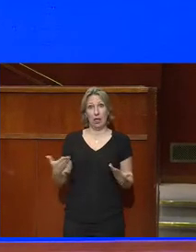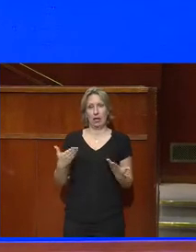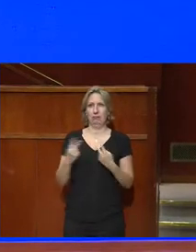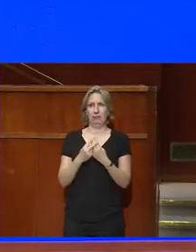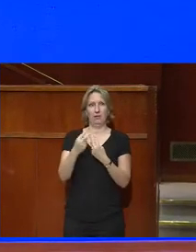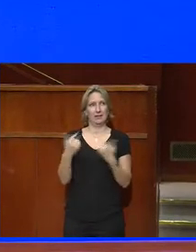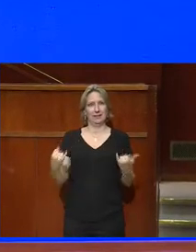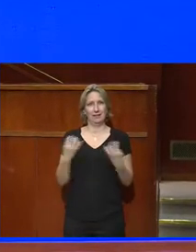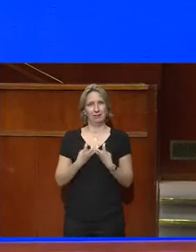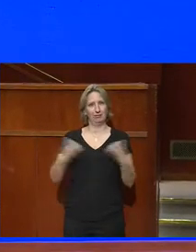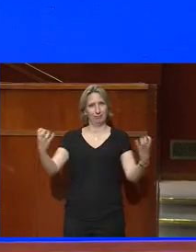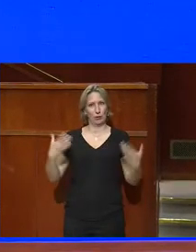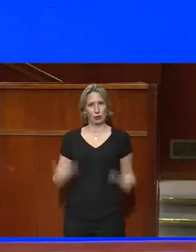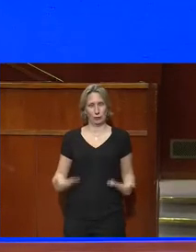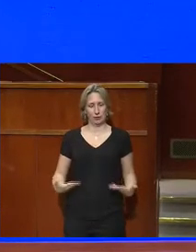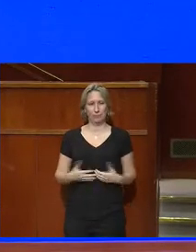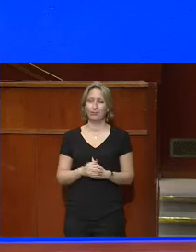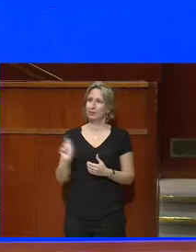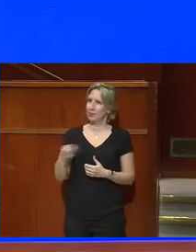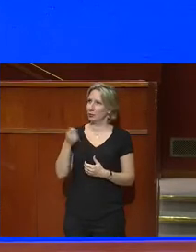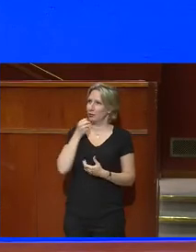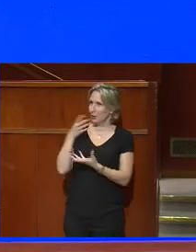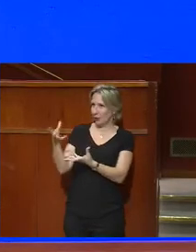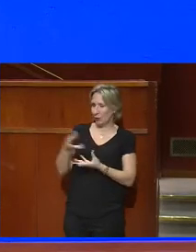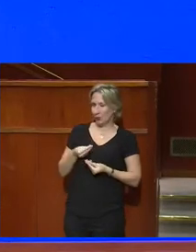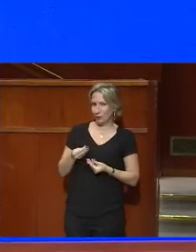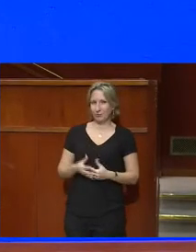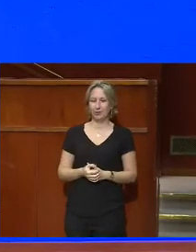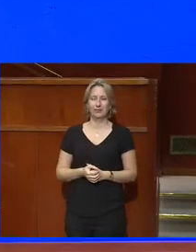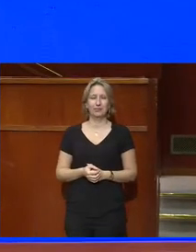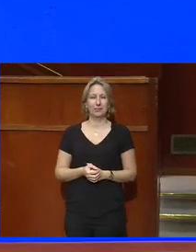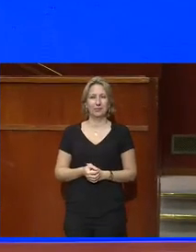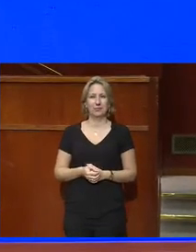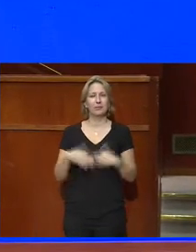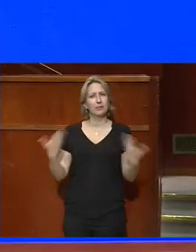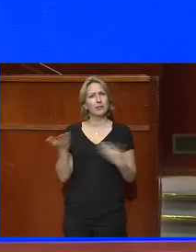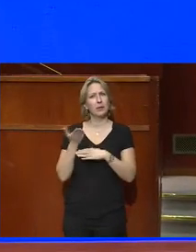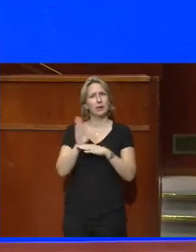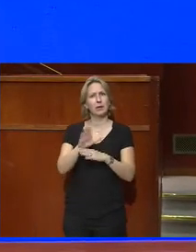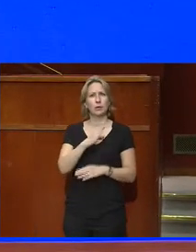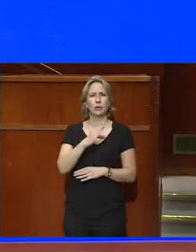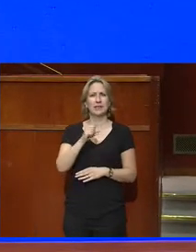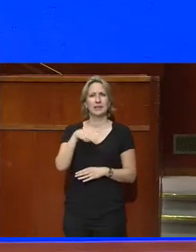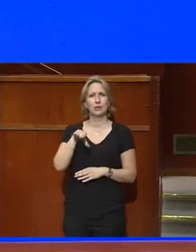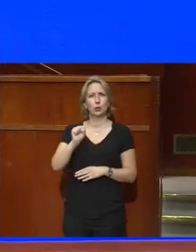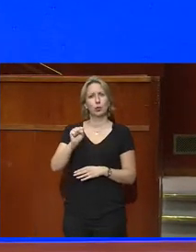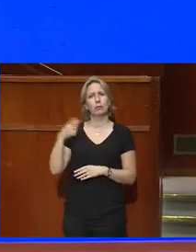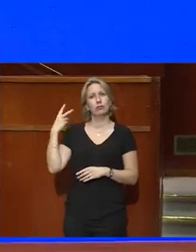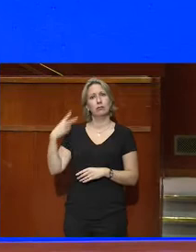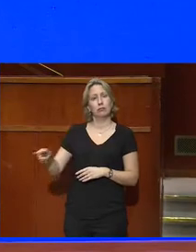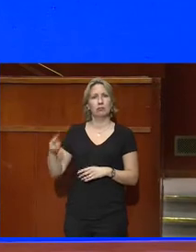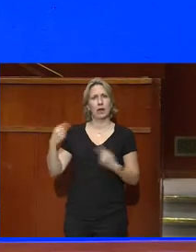Vous êtes naturellement le bienvenu. La fréquentation du CESE par les plus hautes autorités de l'État